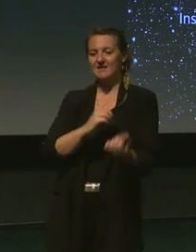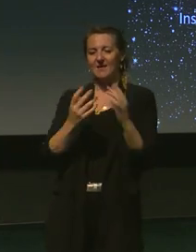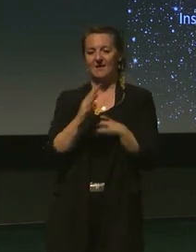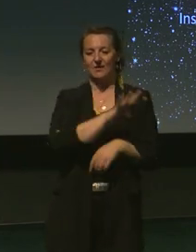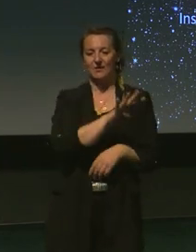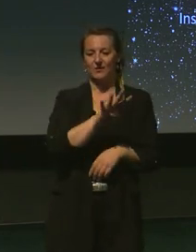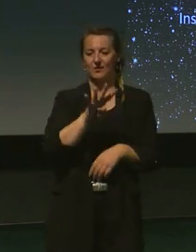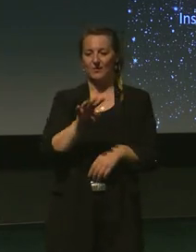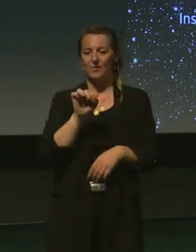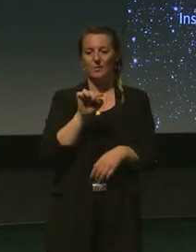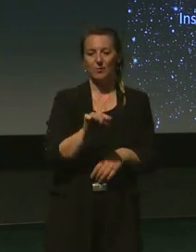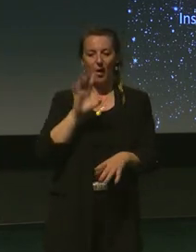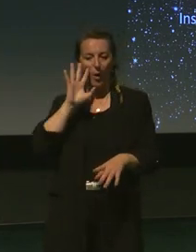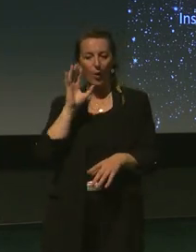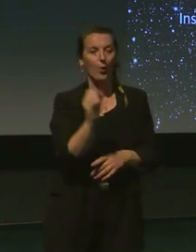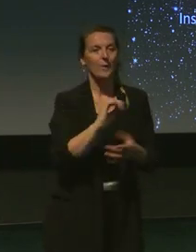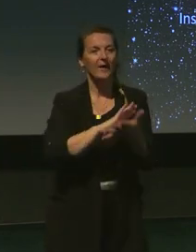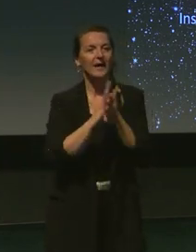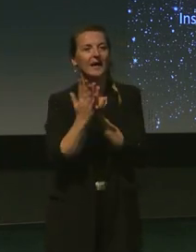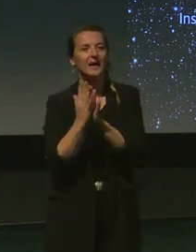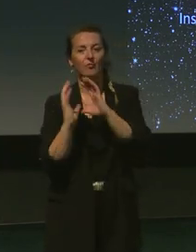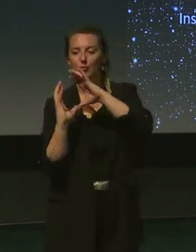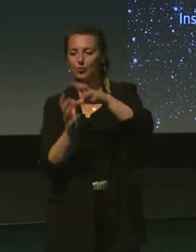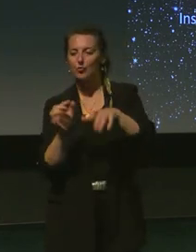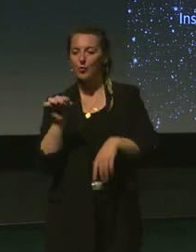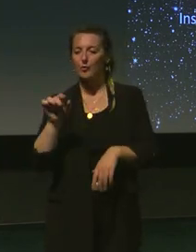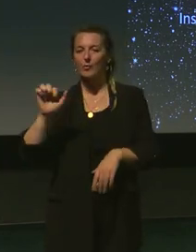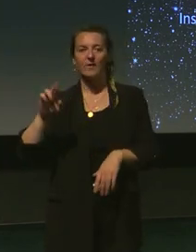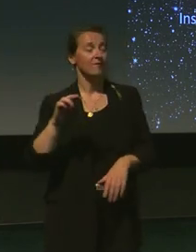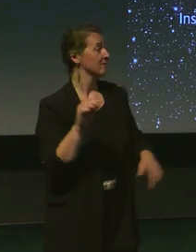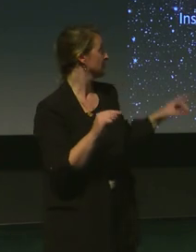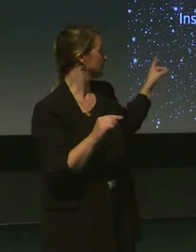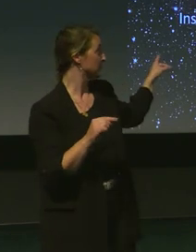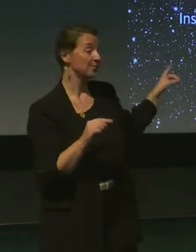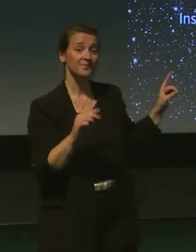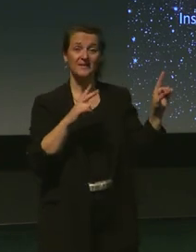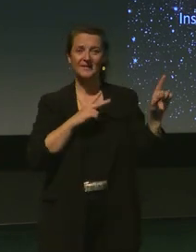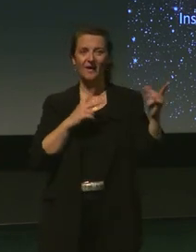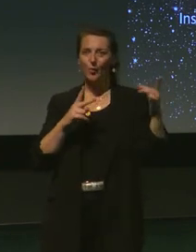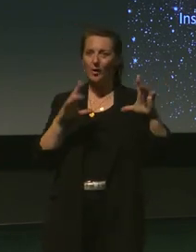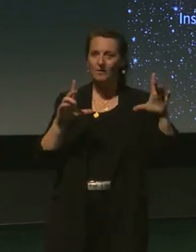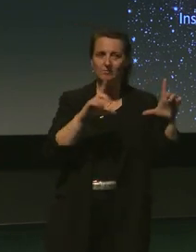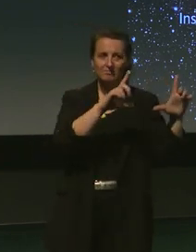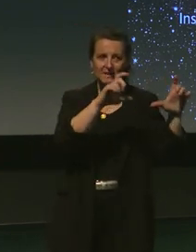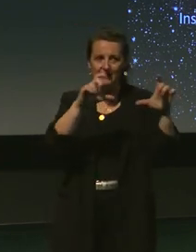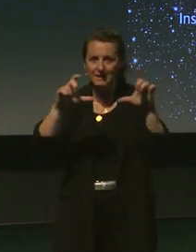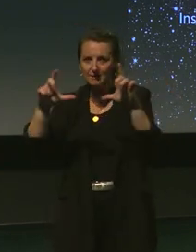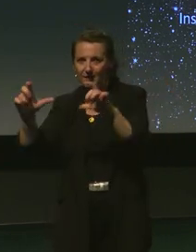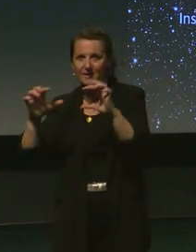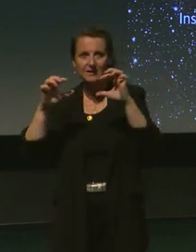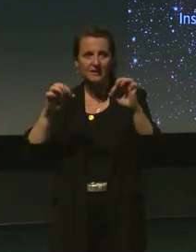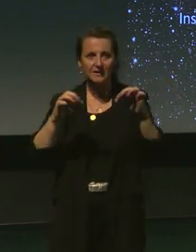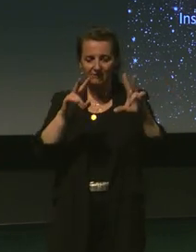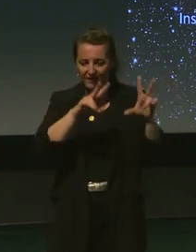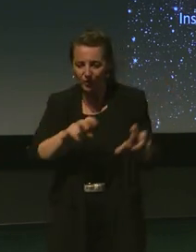-évolution-monde.fr. Vous pourrez me retrouver là-dessus avec les images des campagnes océanographiques, des récits